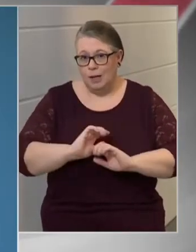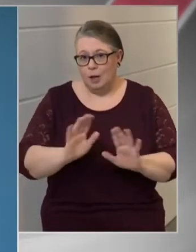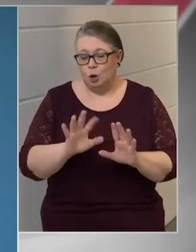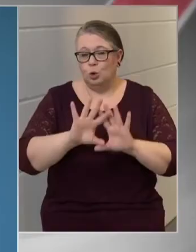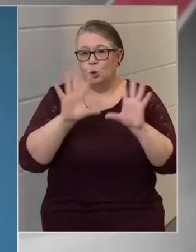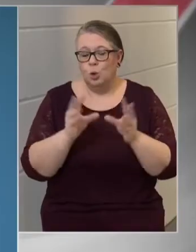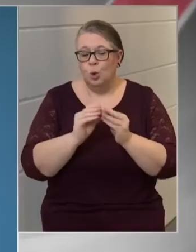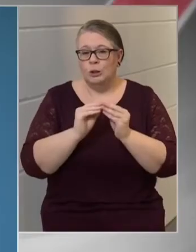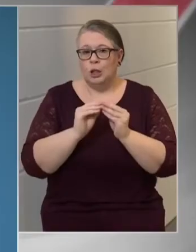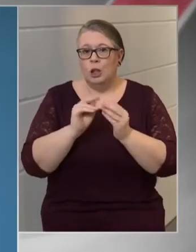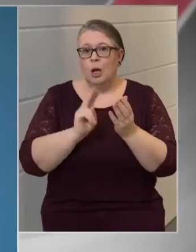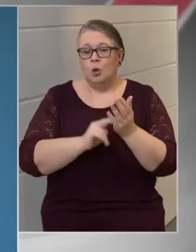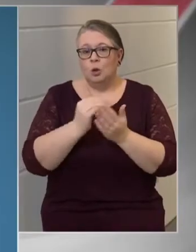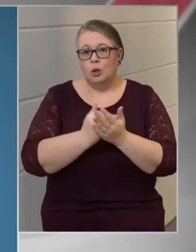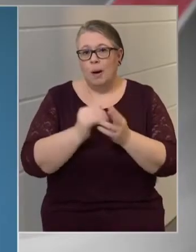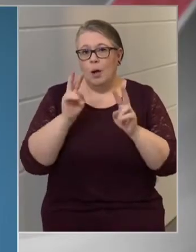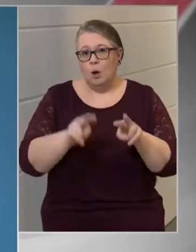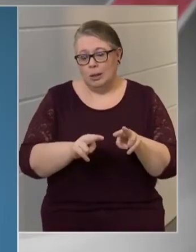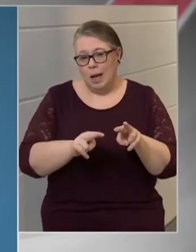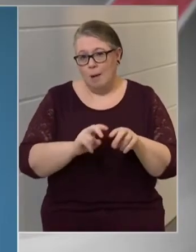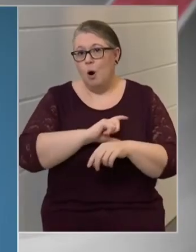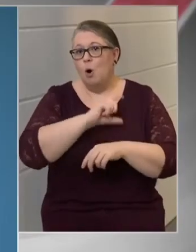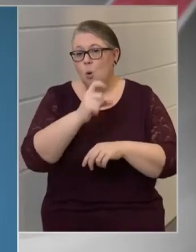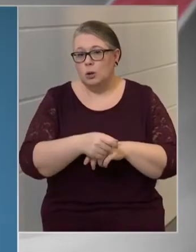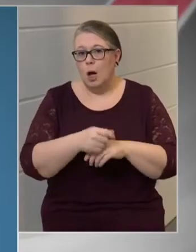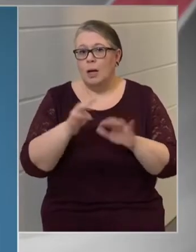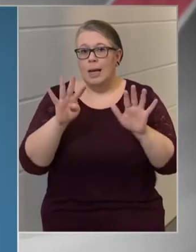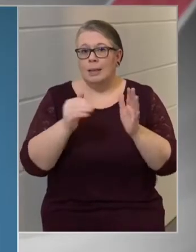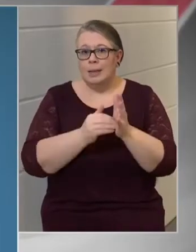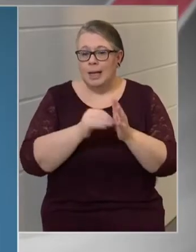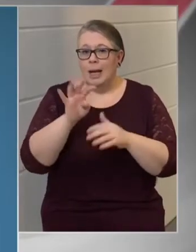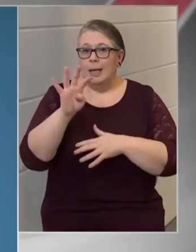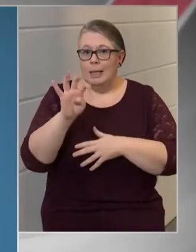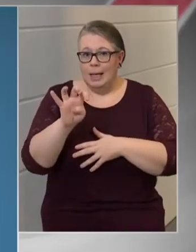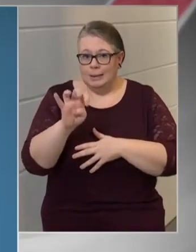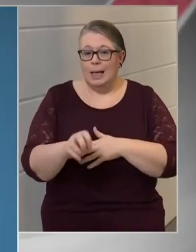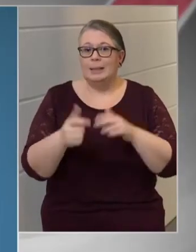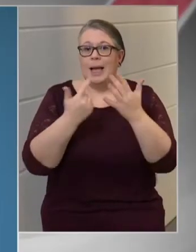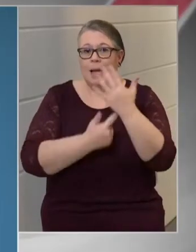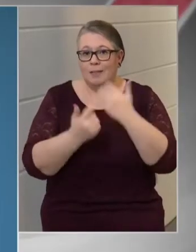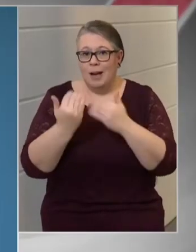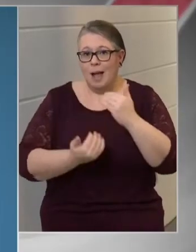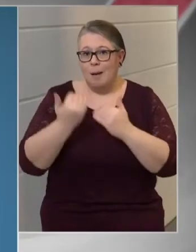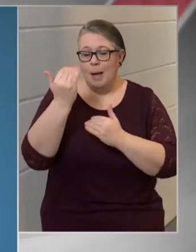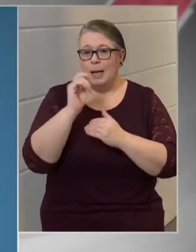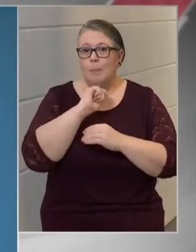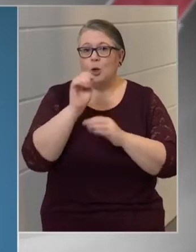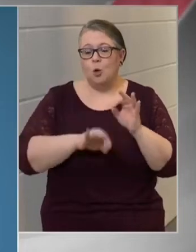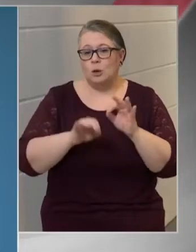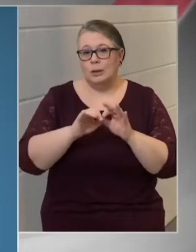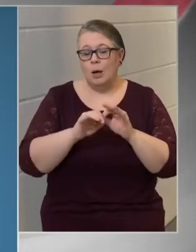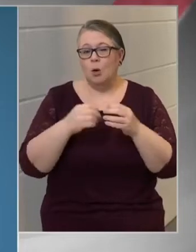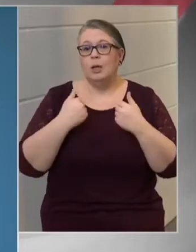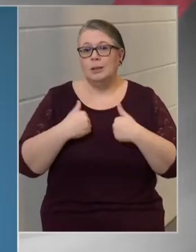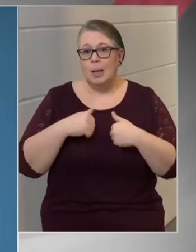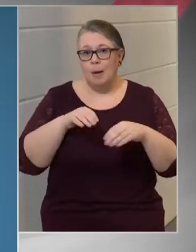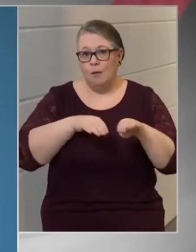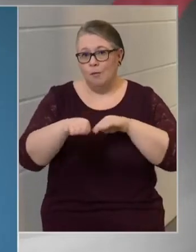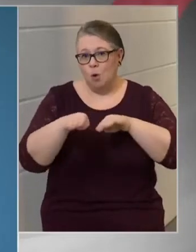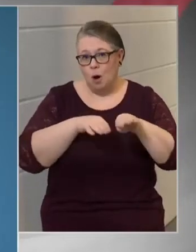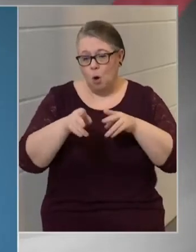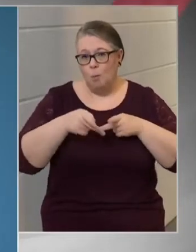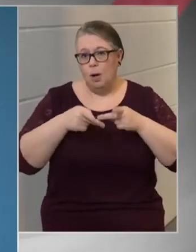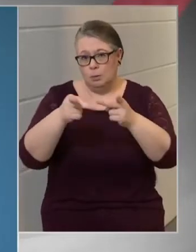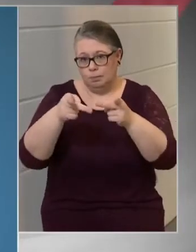így összesen a jogszabály hatályba lépése óta 9.470-re emelkedett, a Magyarországon személyforgalomban történő